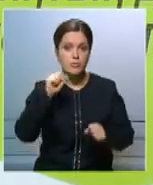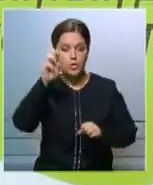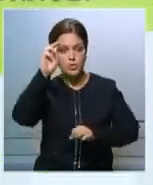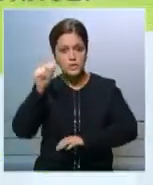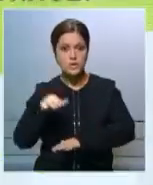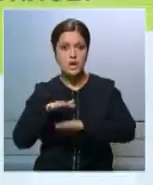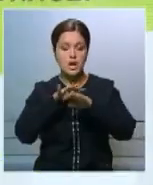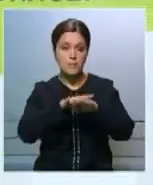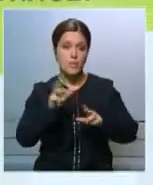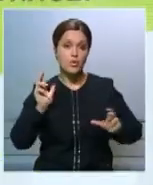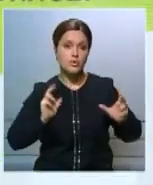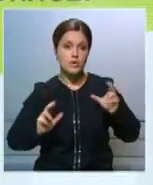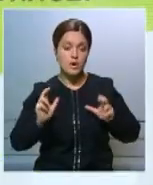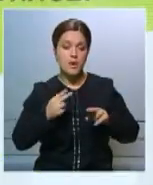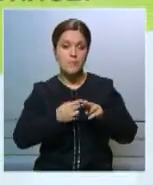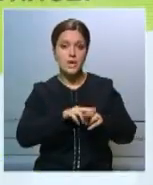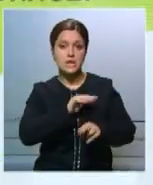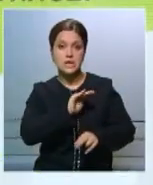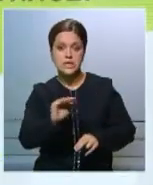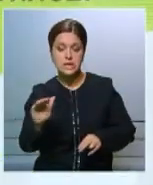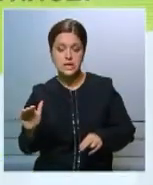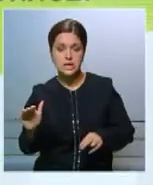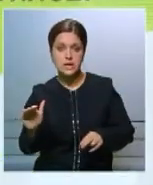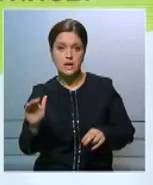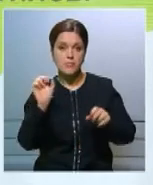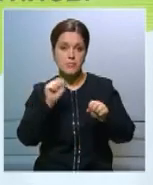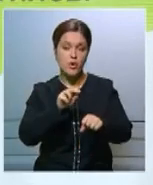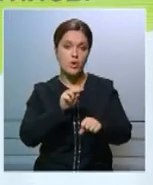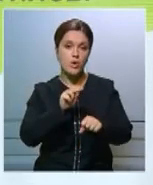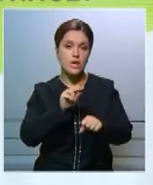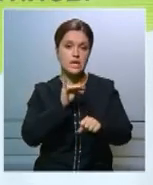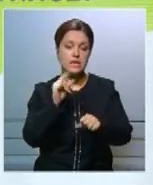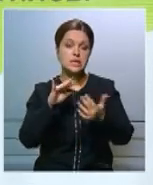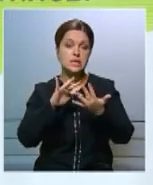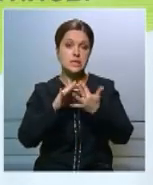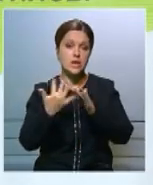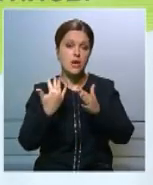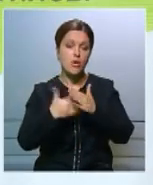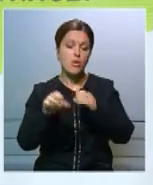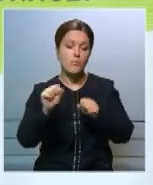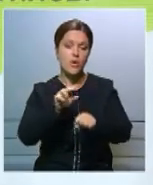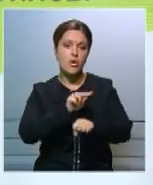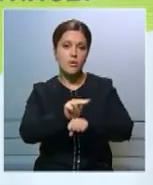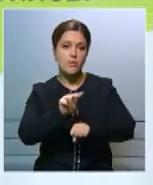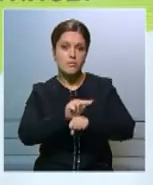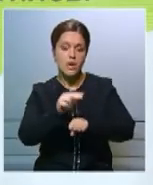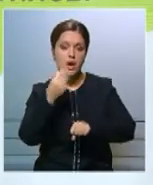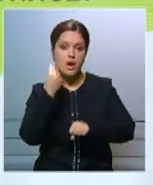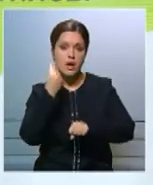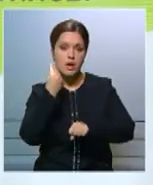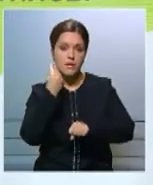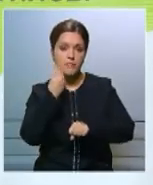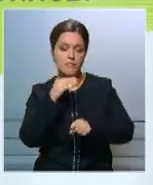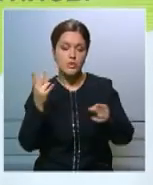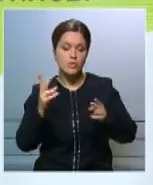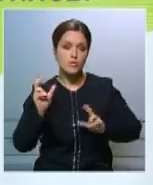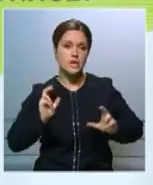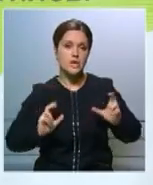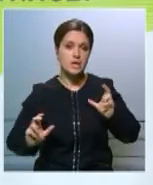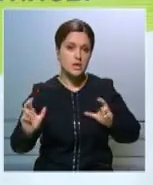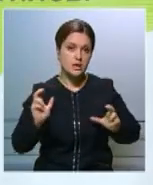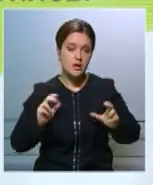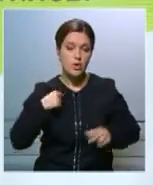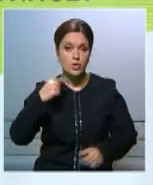хороших вузах. И эти дети, вышедшие из села, которые будут потом получать образование в этих высших учебных заведениях,